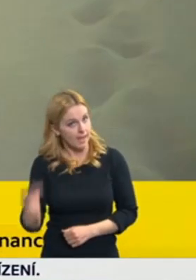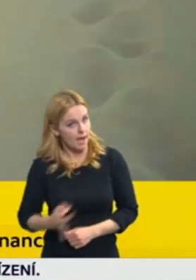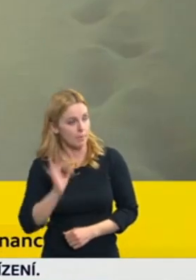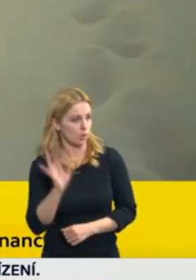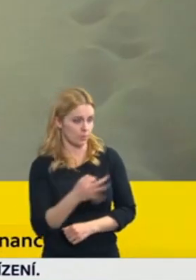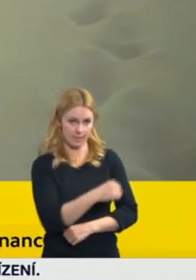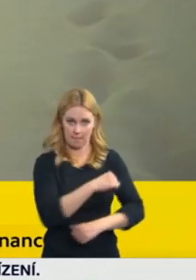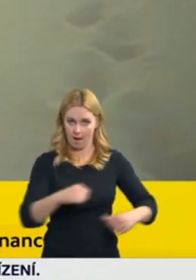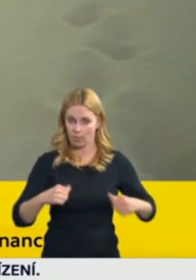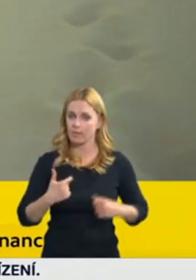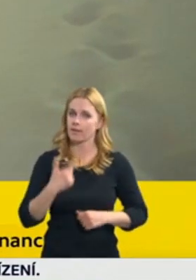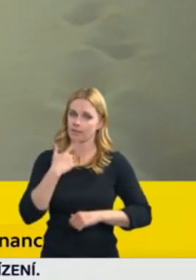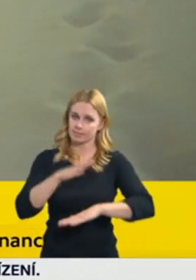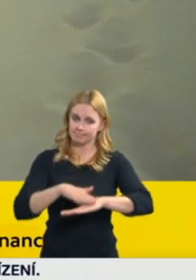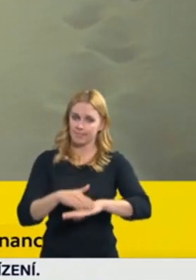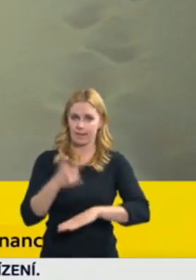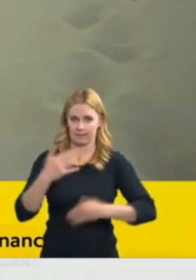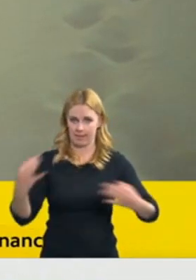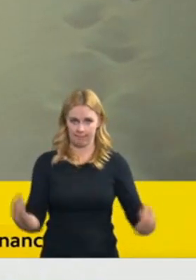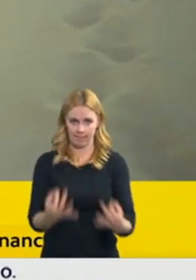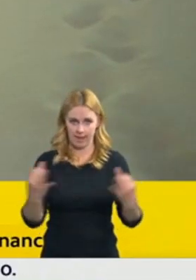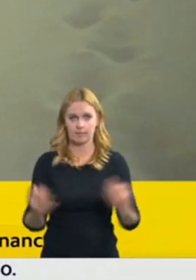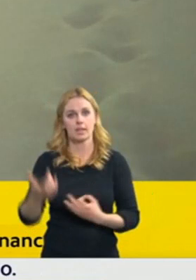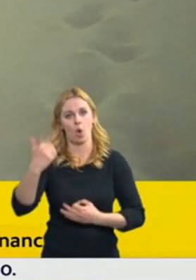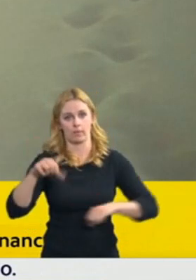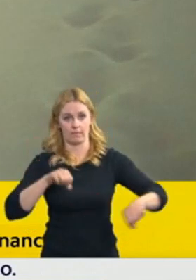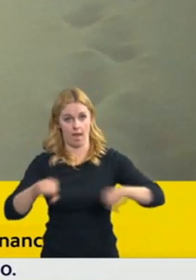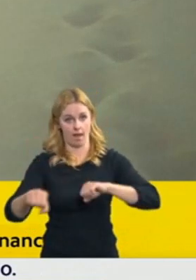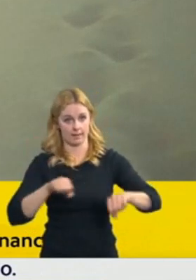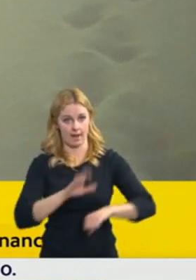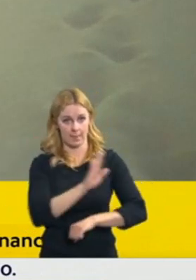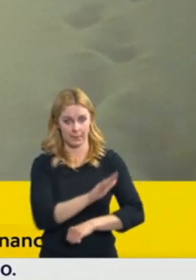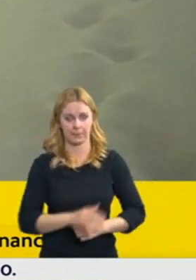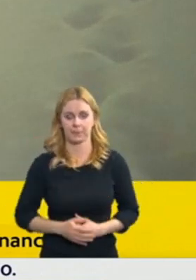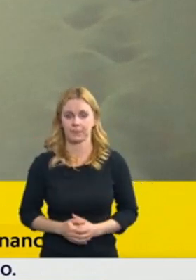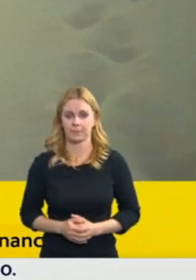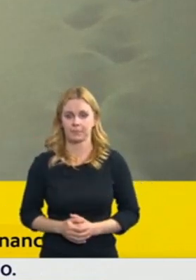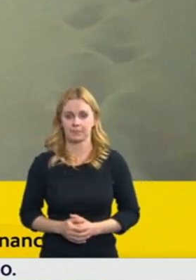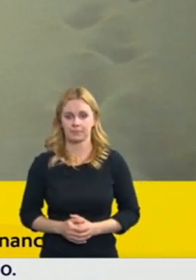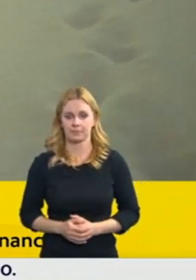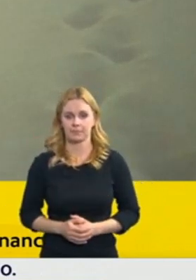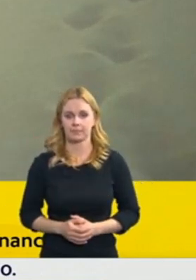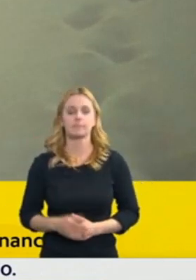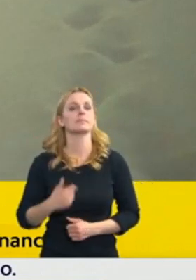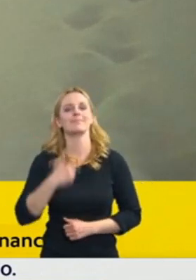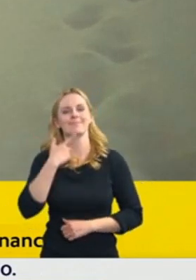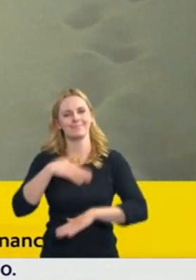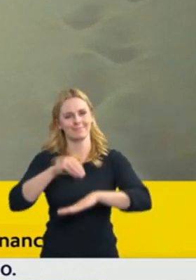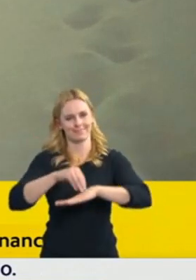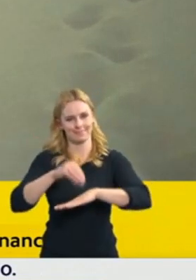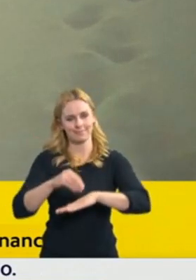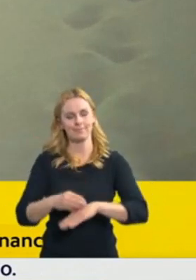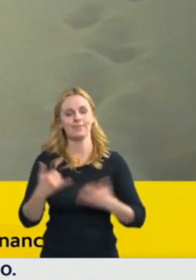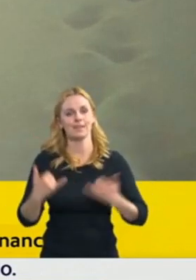věci z té klasické vlády, kde bych chtěla upozornit na to, že Česká republika